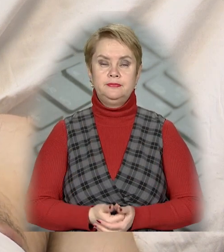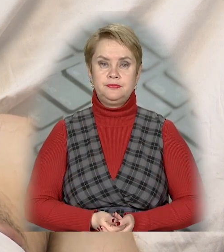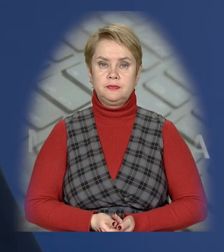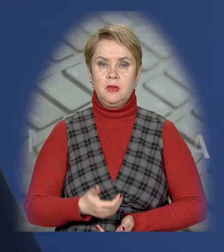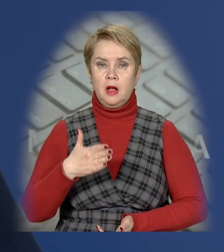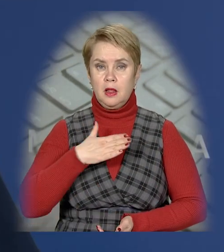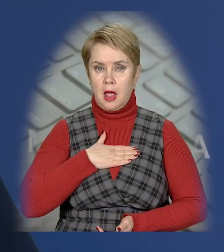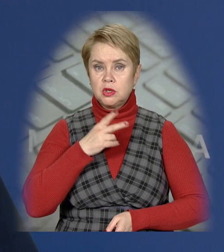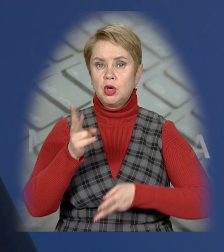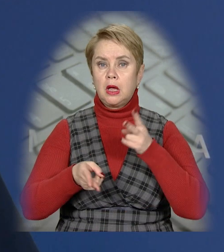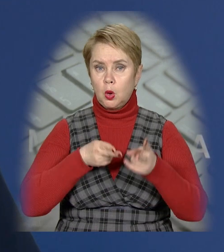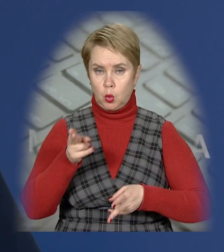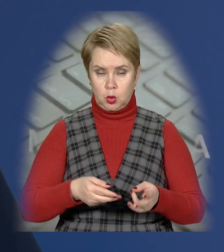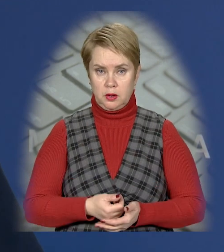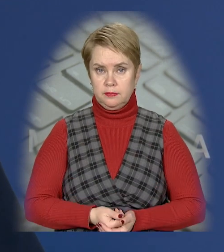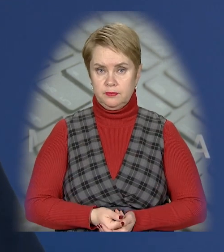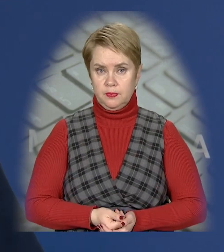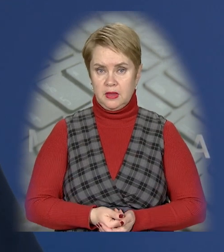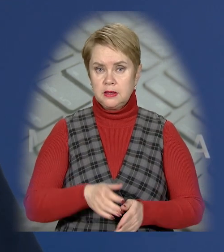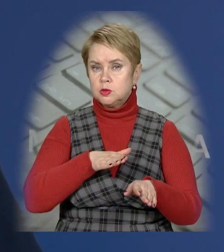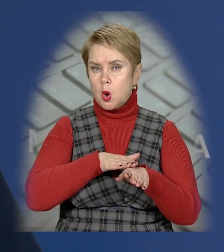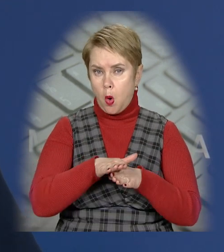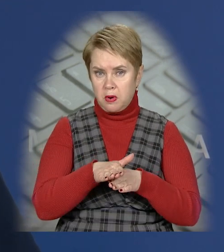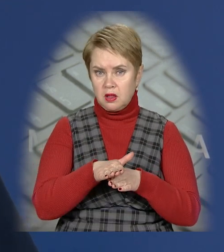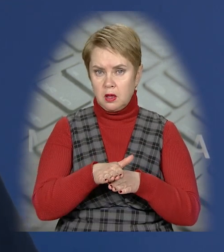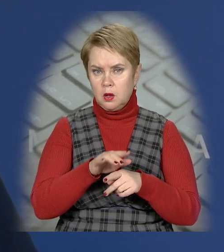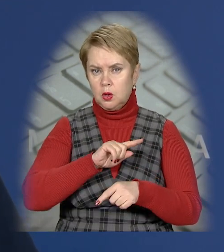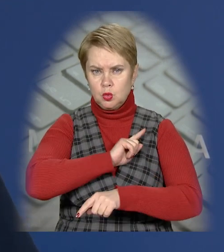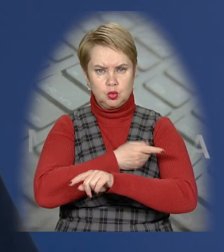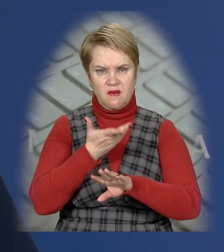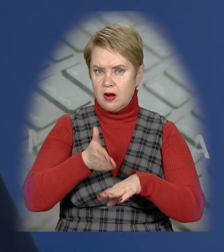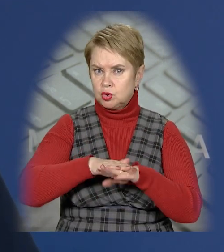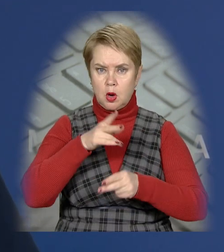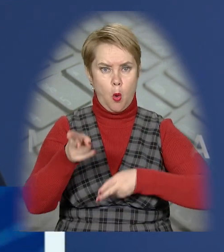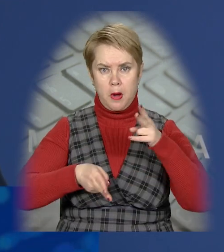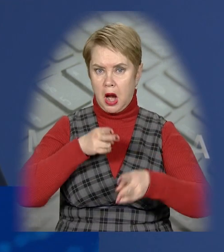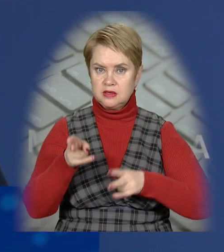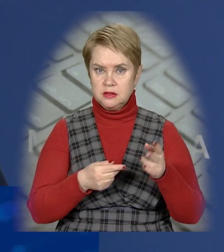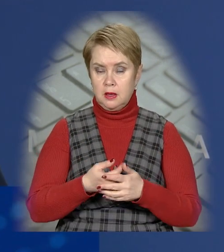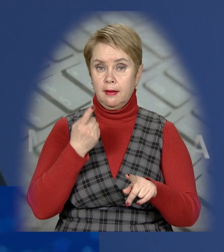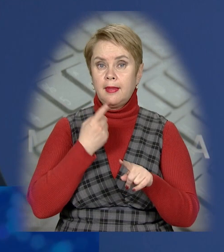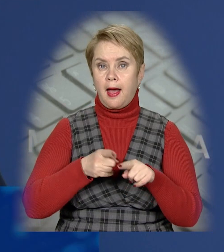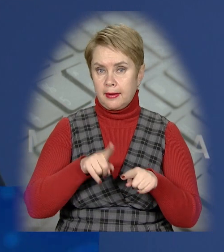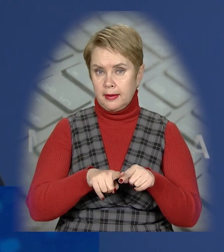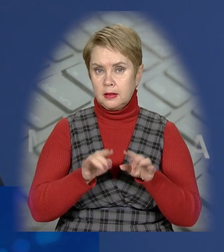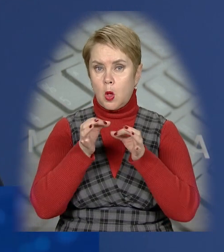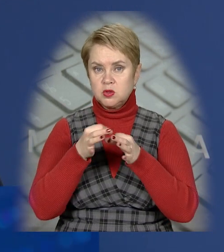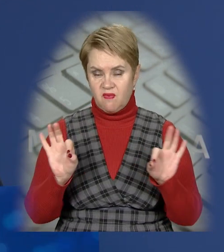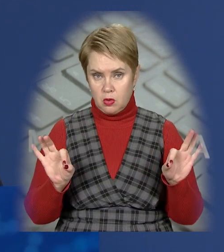Наші хірурги зробили дуже важкі операції. Які